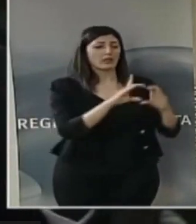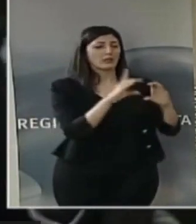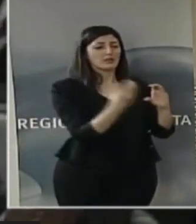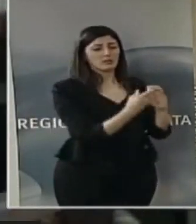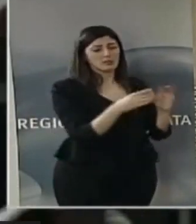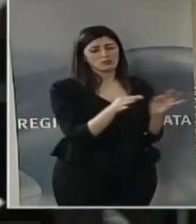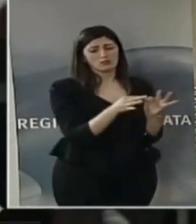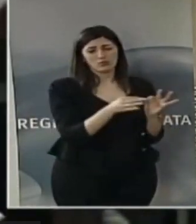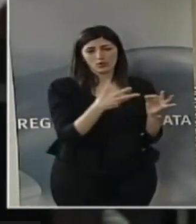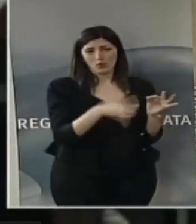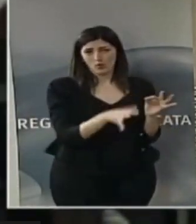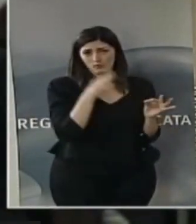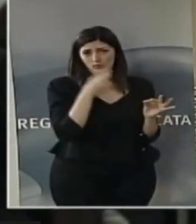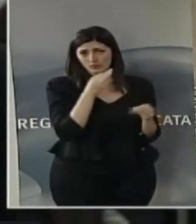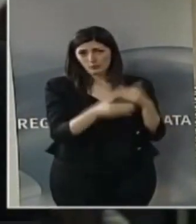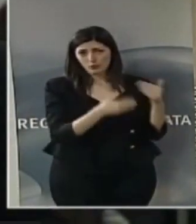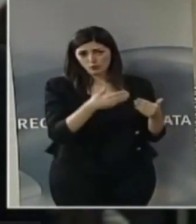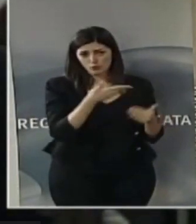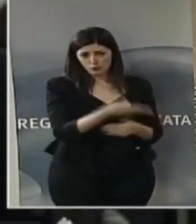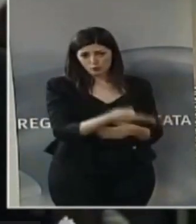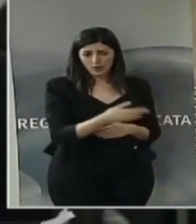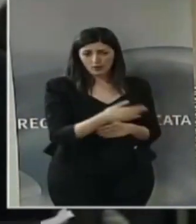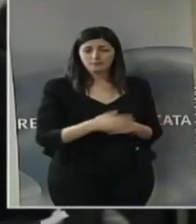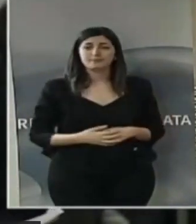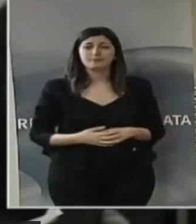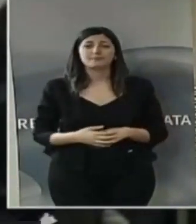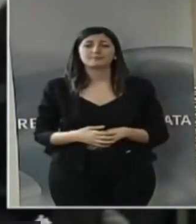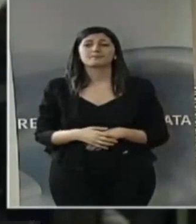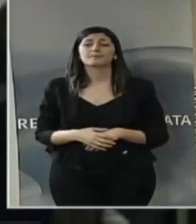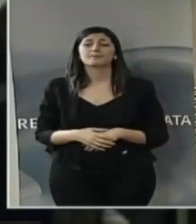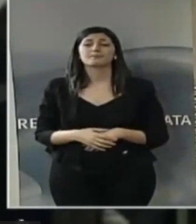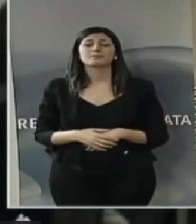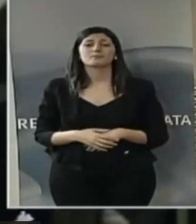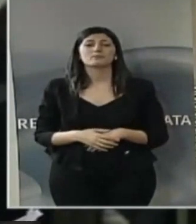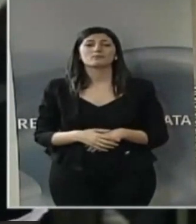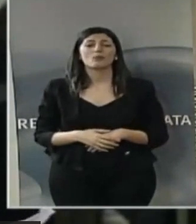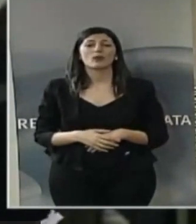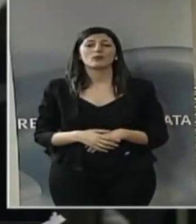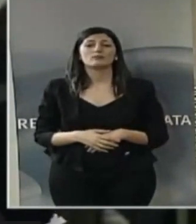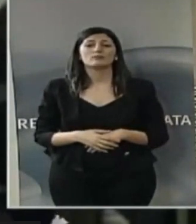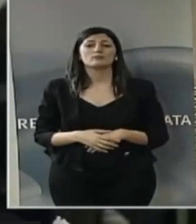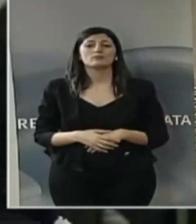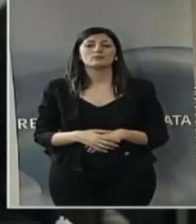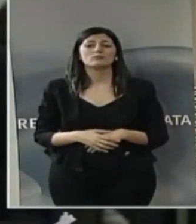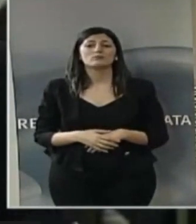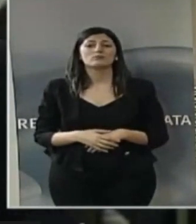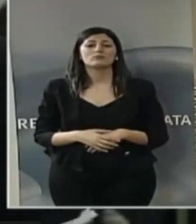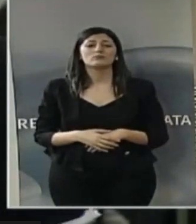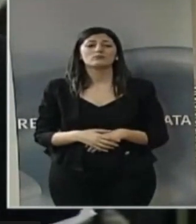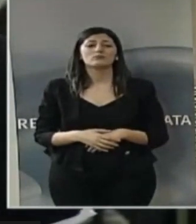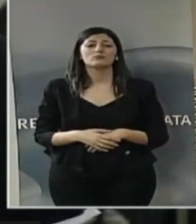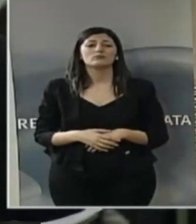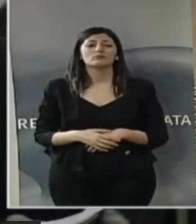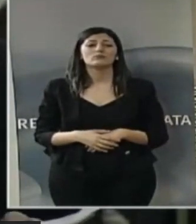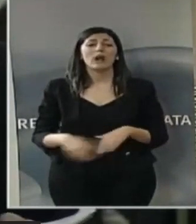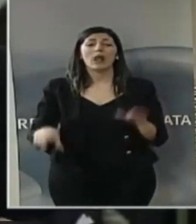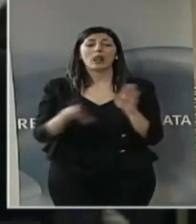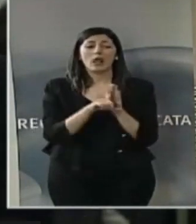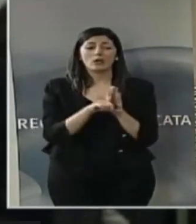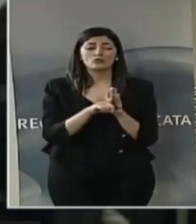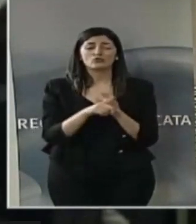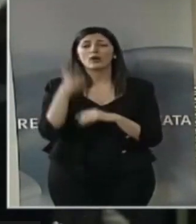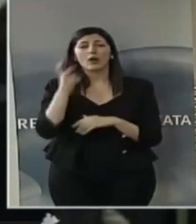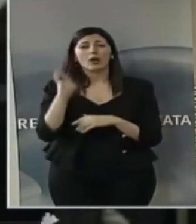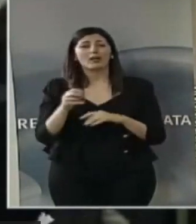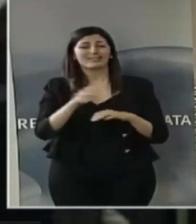questo è prassi, la banca della terra e la legge sulla banca della terra e la